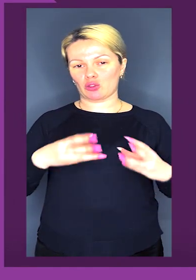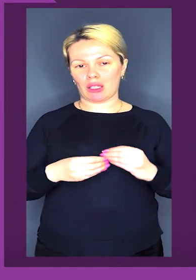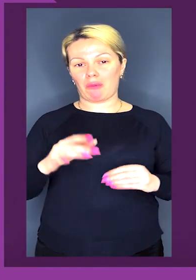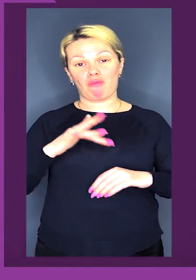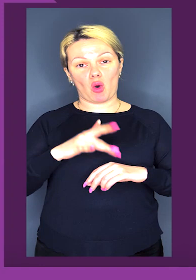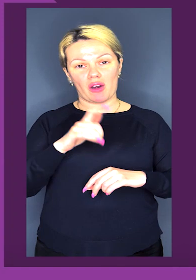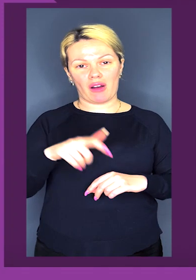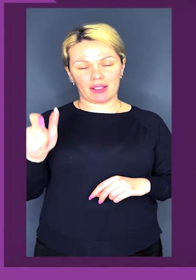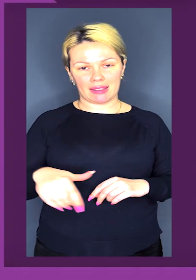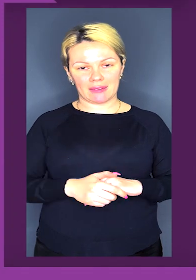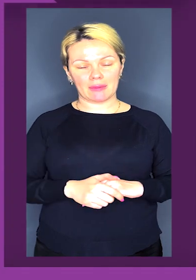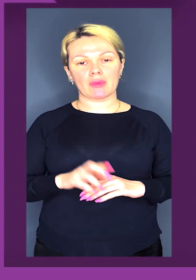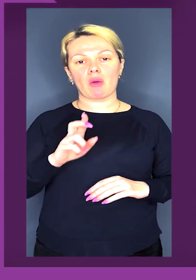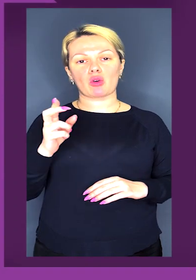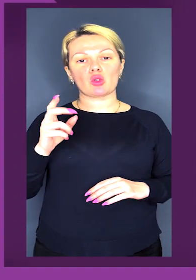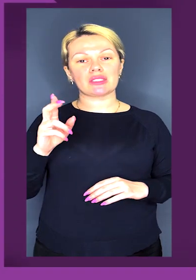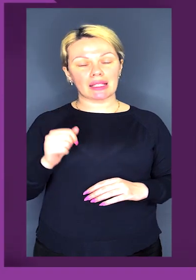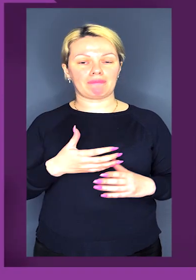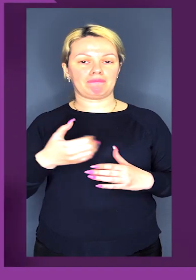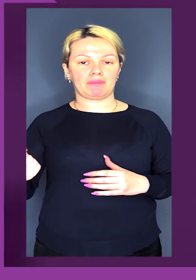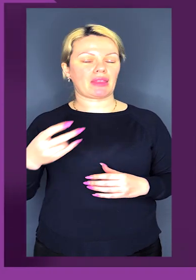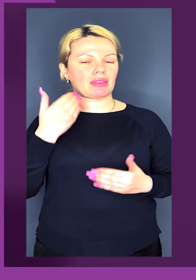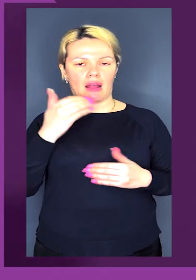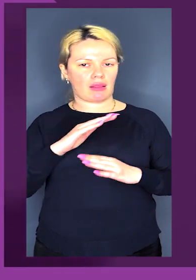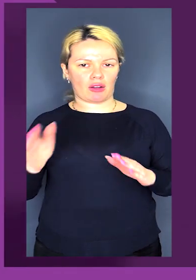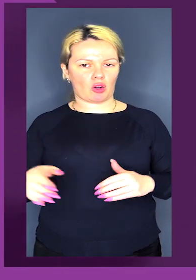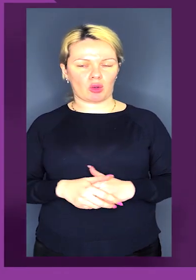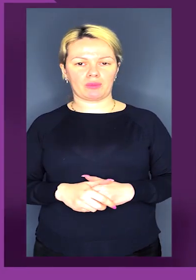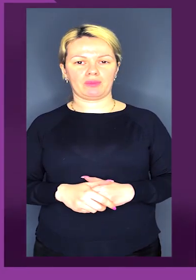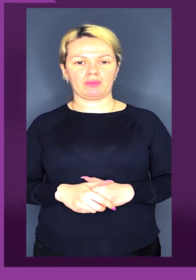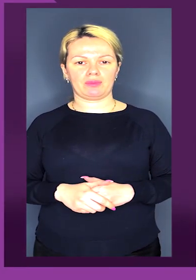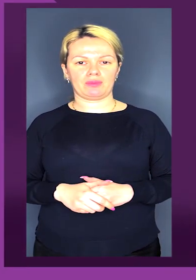вболівальників. Бронза у жіночій шаблі дісталася нелегко.